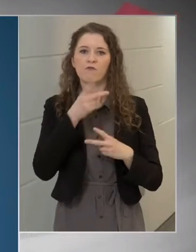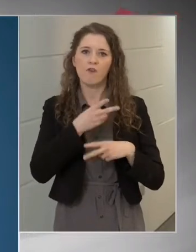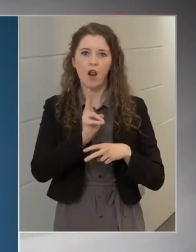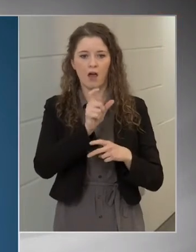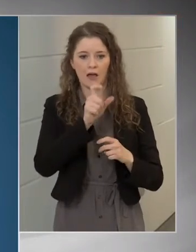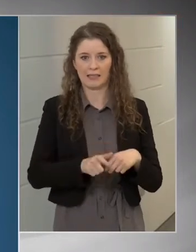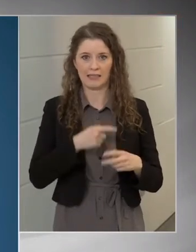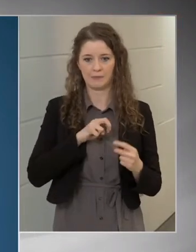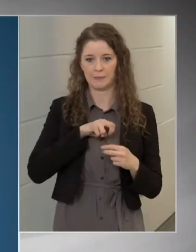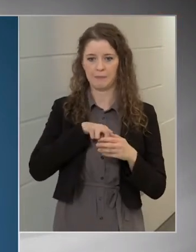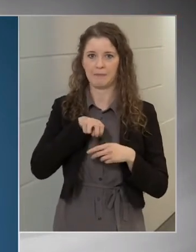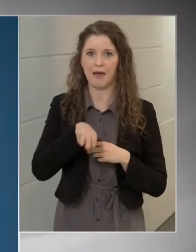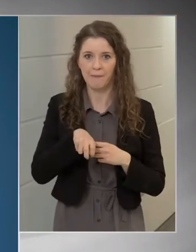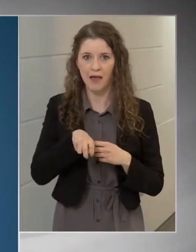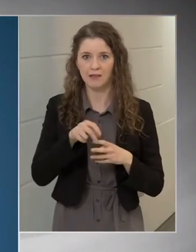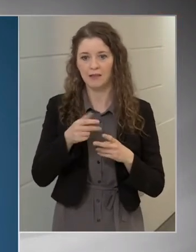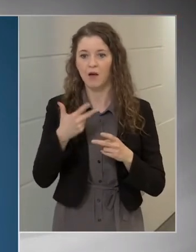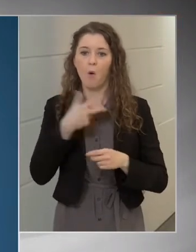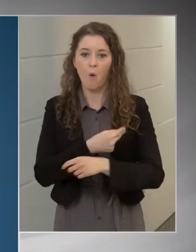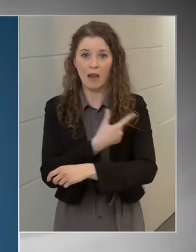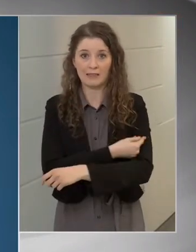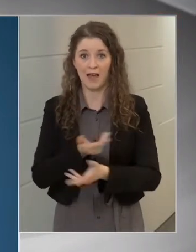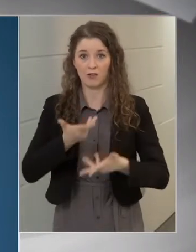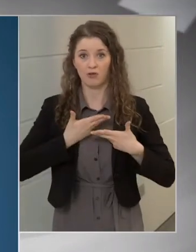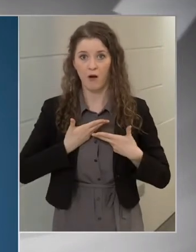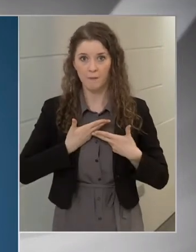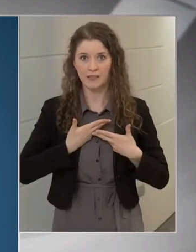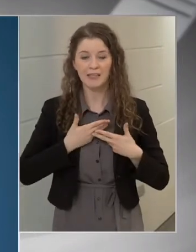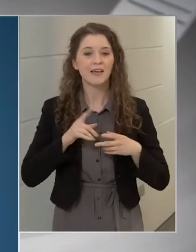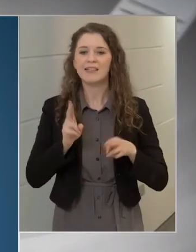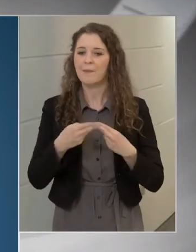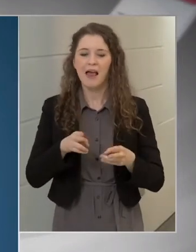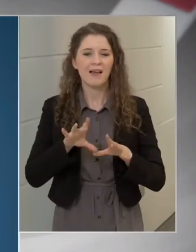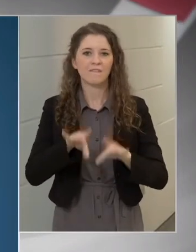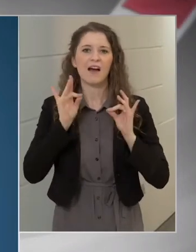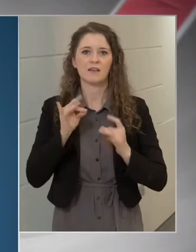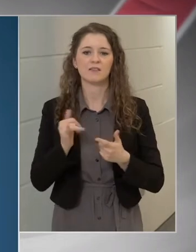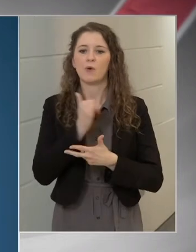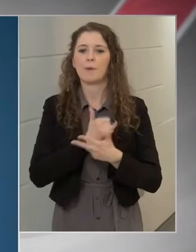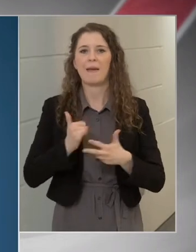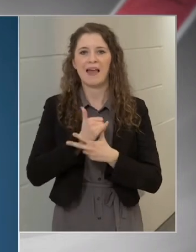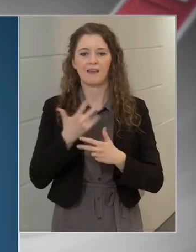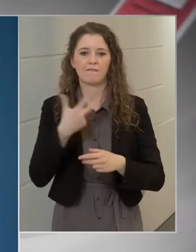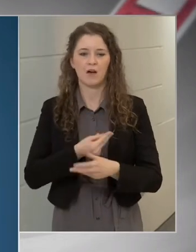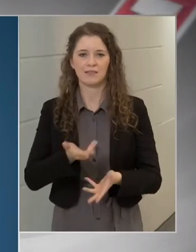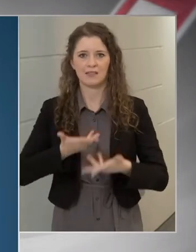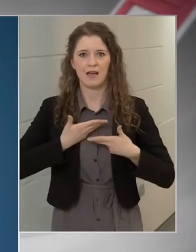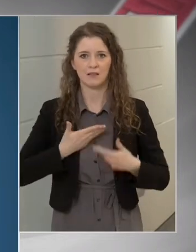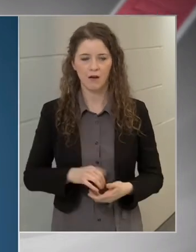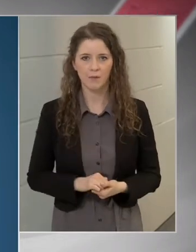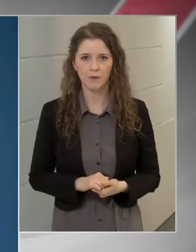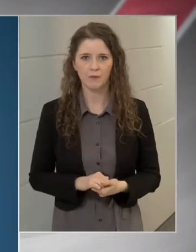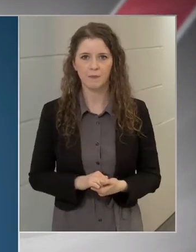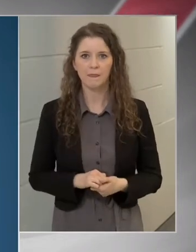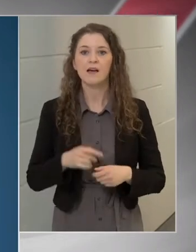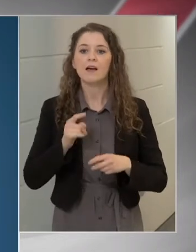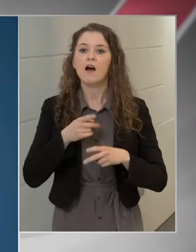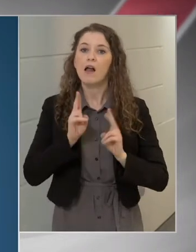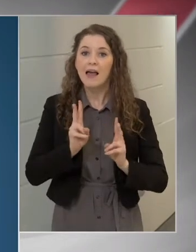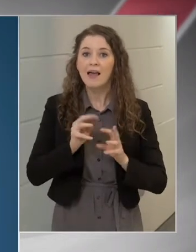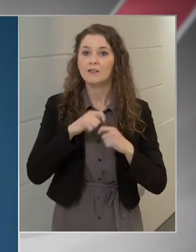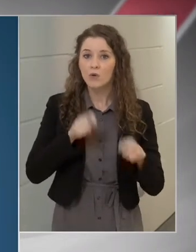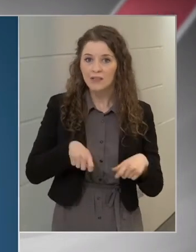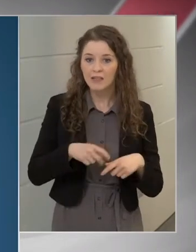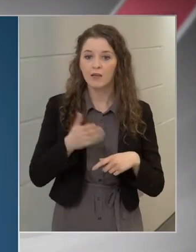A választásjoga abban az értelemben viszont kétszeresen is biztosított, hogy egyfelől abban, hogy beoltatja-e magát